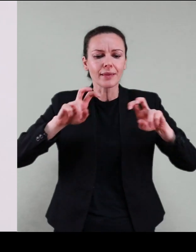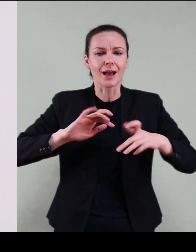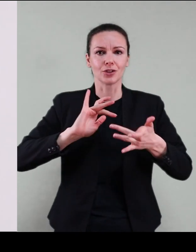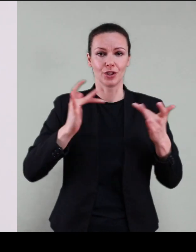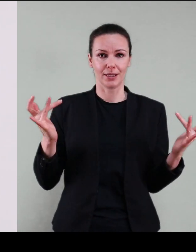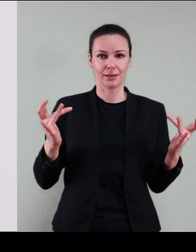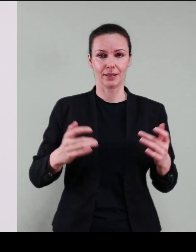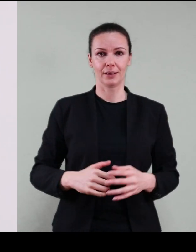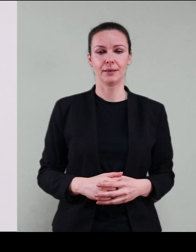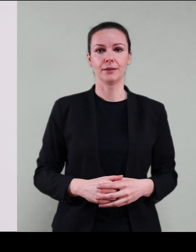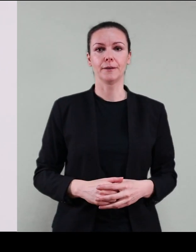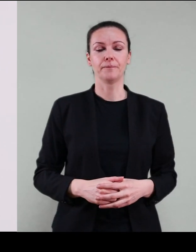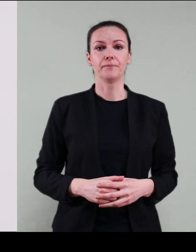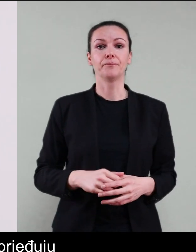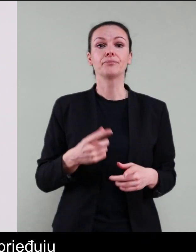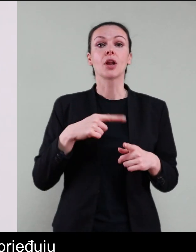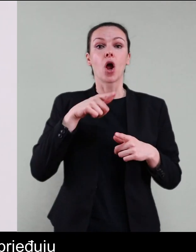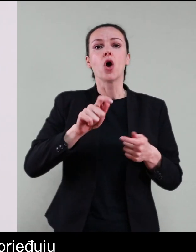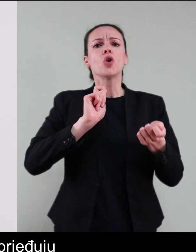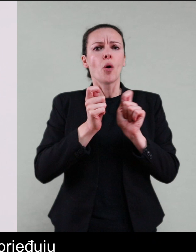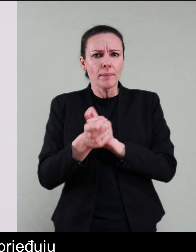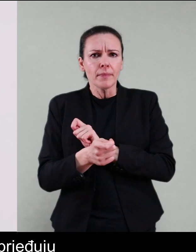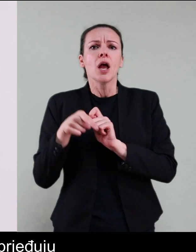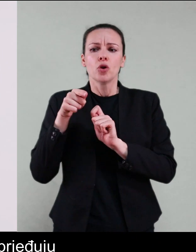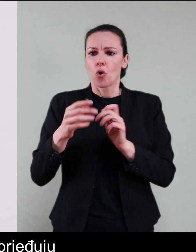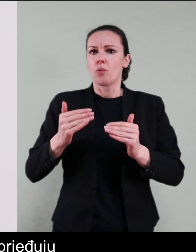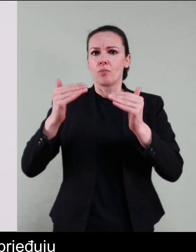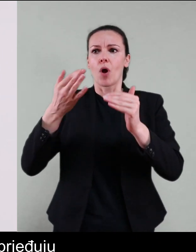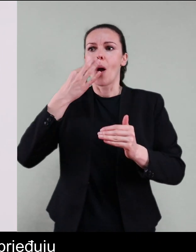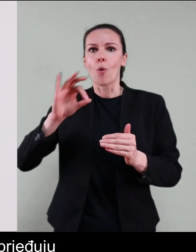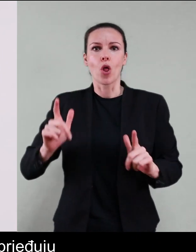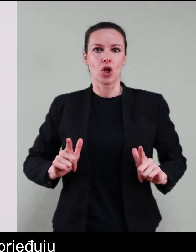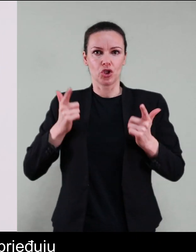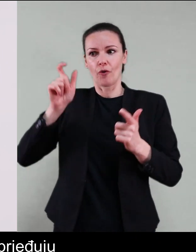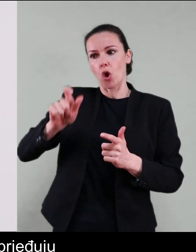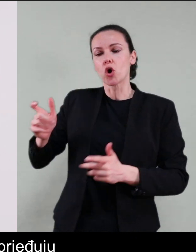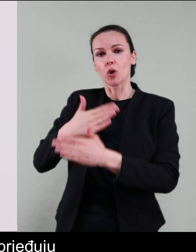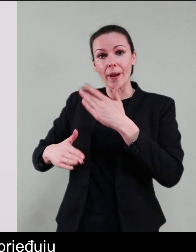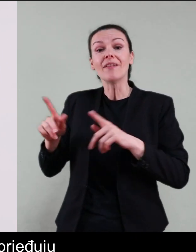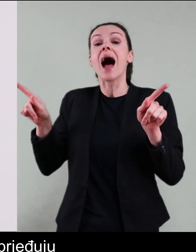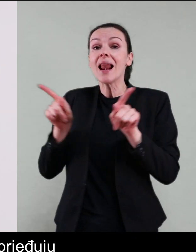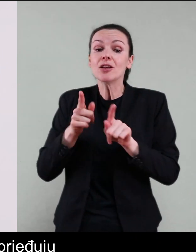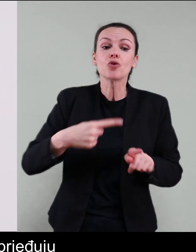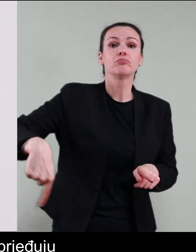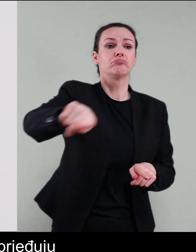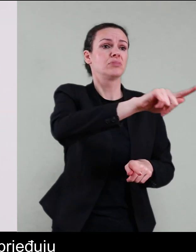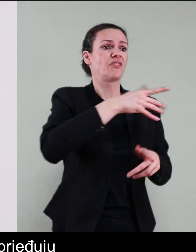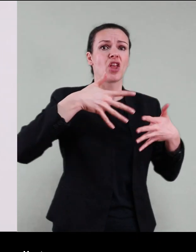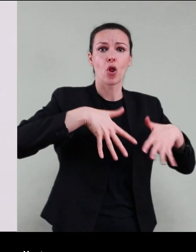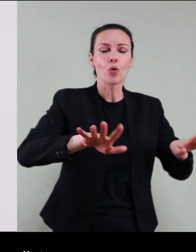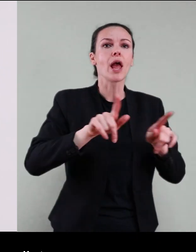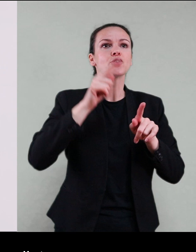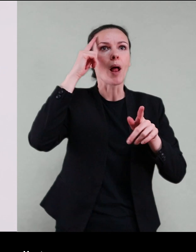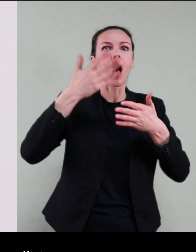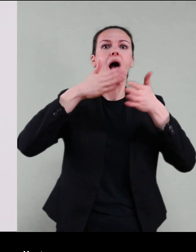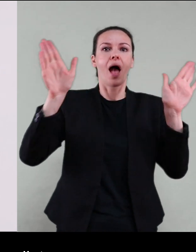interneta. Ove transformacije ne samo da unapređuju kvalitetu života osoba s invaliditetom, već i svima šire